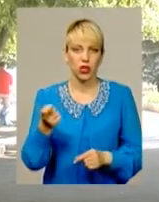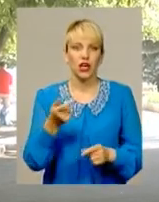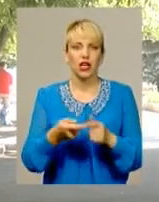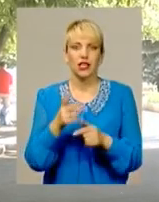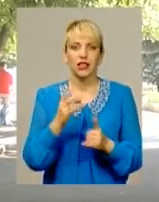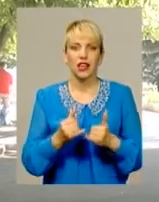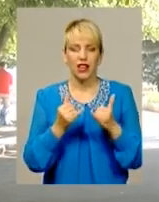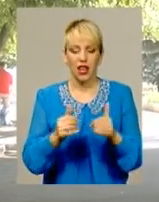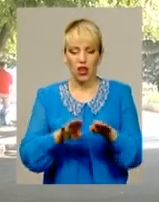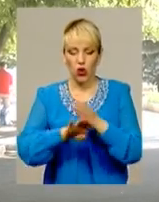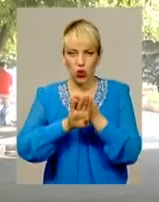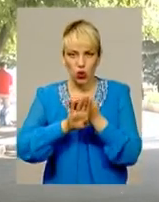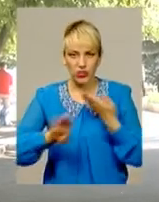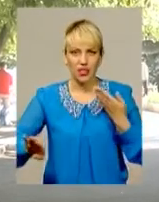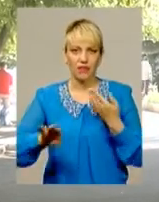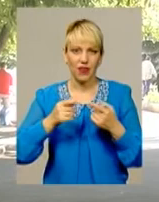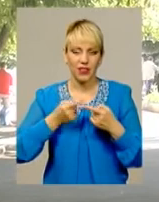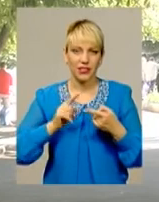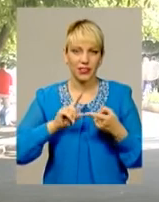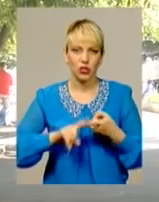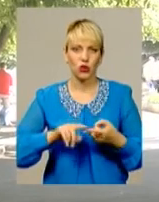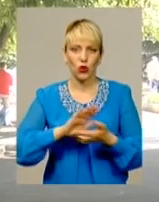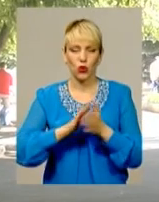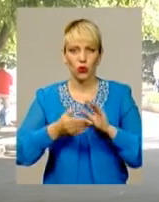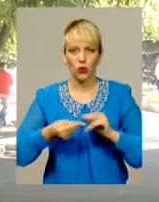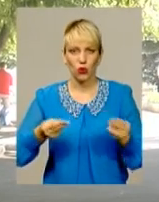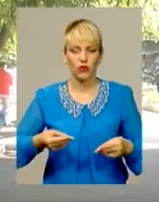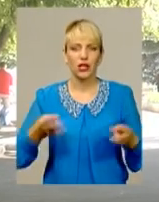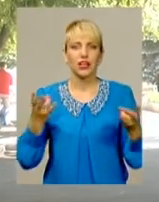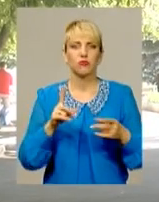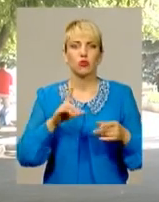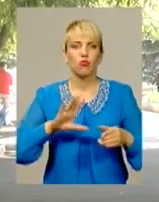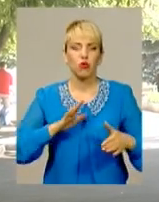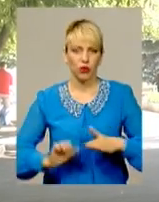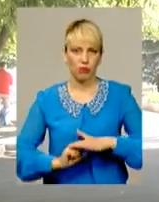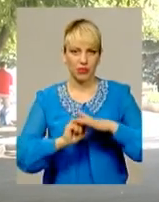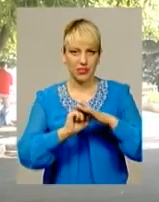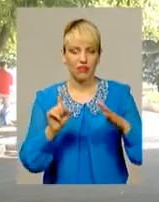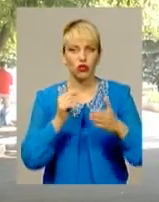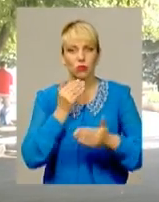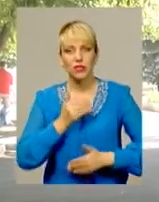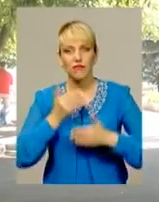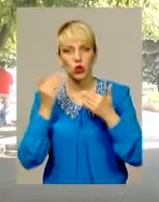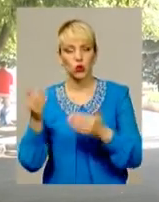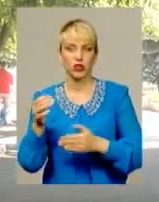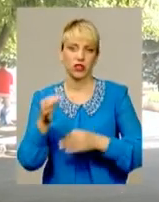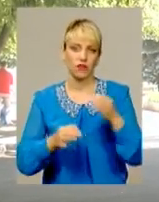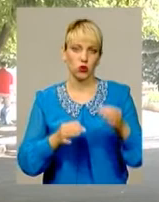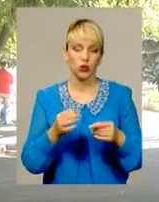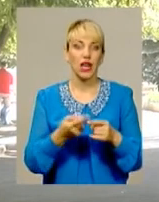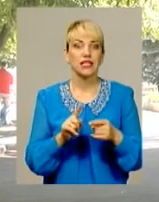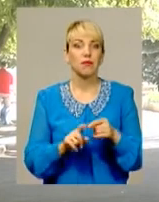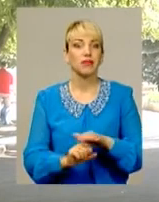сторони орендодавця договору оренди землі в односторонньому порядку необхідні, щоб були певні підстави для того, щоб звернутися до суду. Такими підставами можуть слугувати